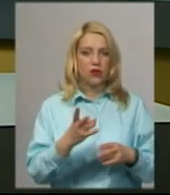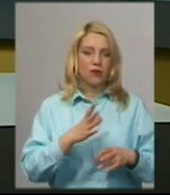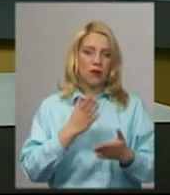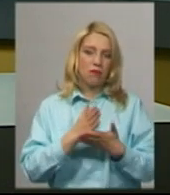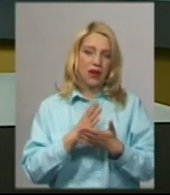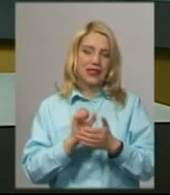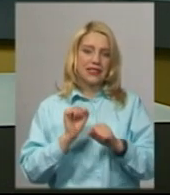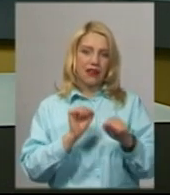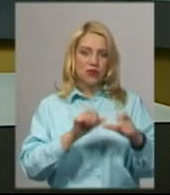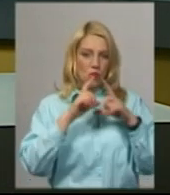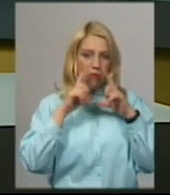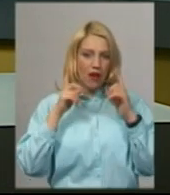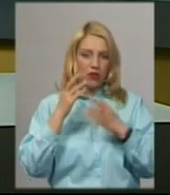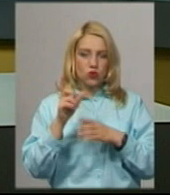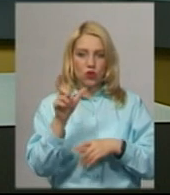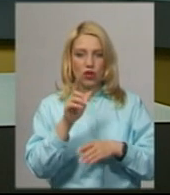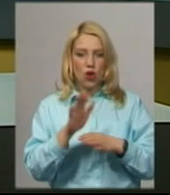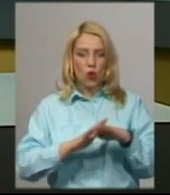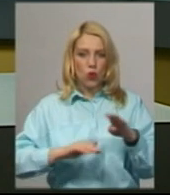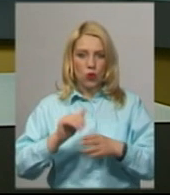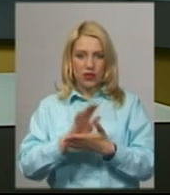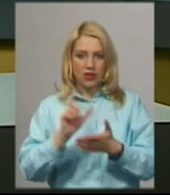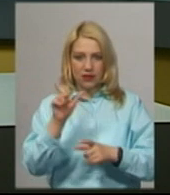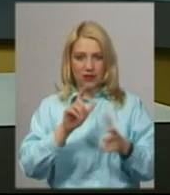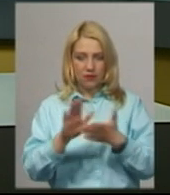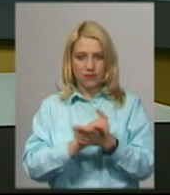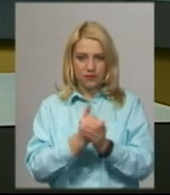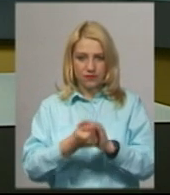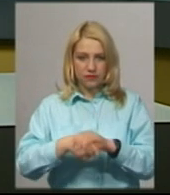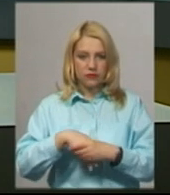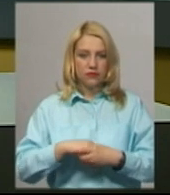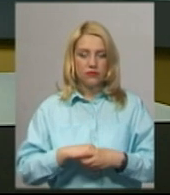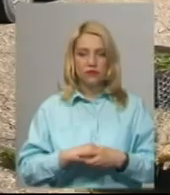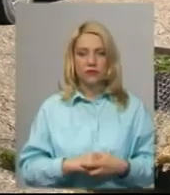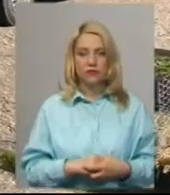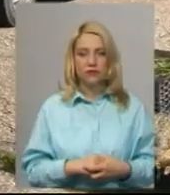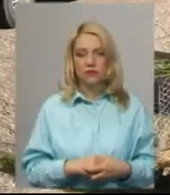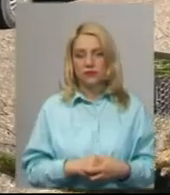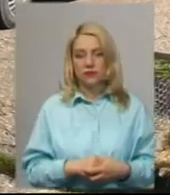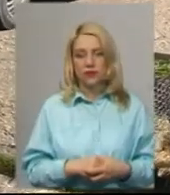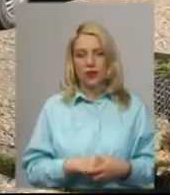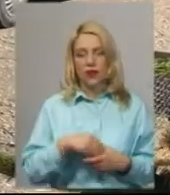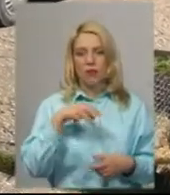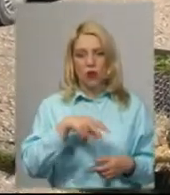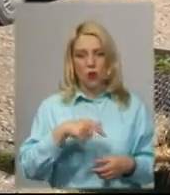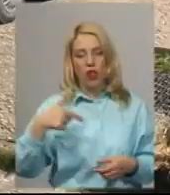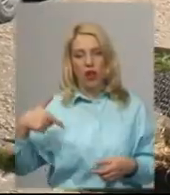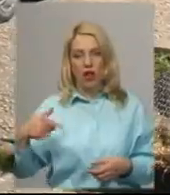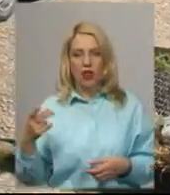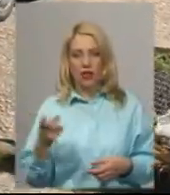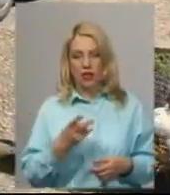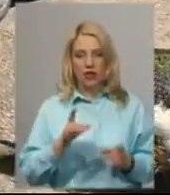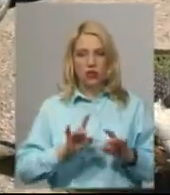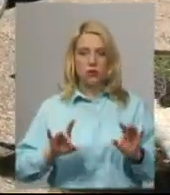продезінфікувати руки. Для цього на вході є спеціальний засіб. Подробиці далі. Микола і Галина Гондарчуки